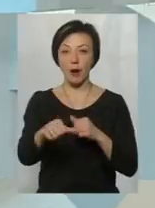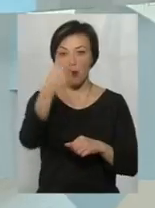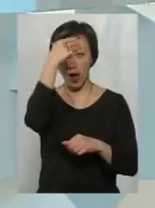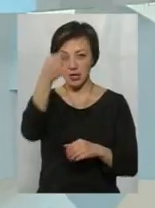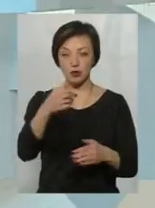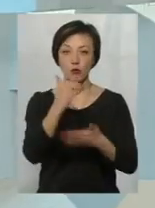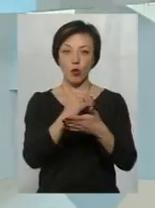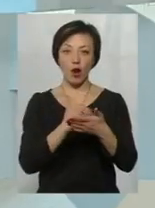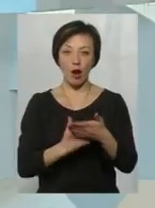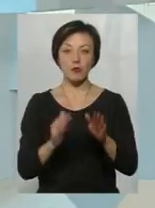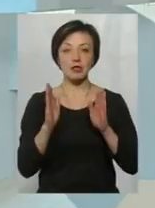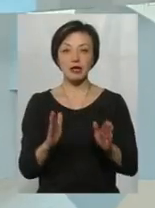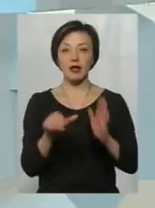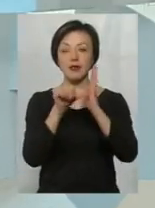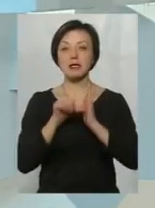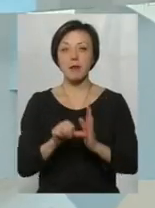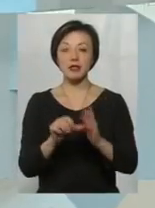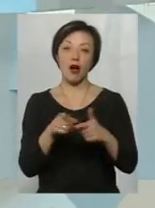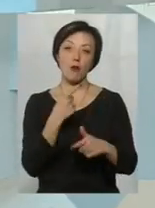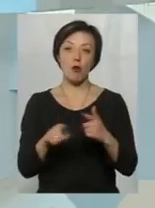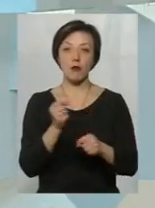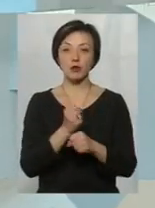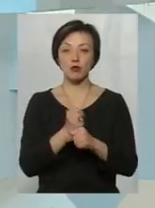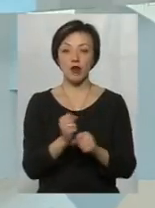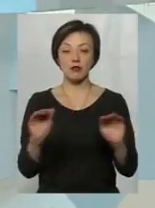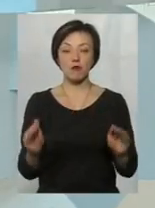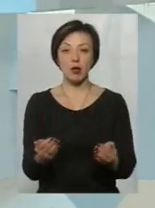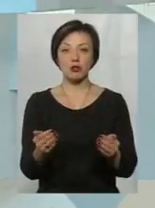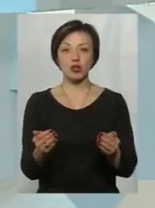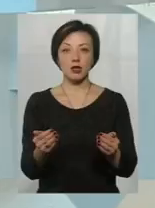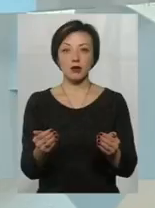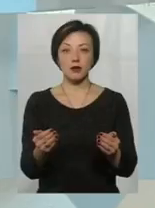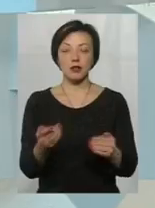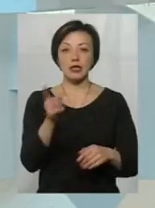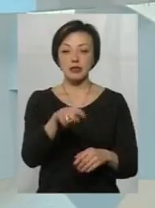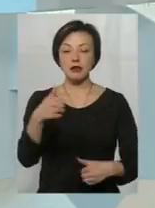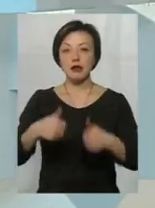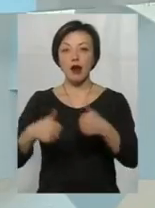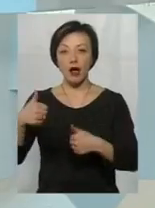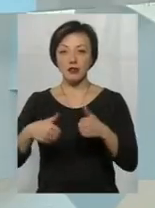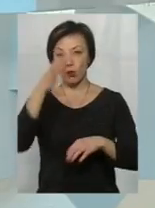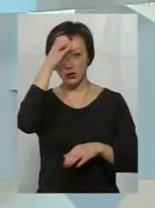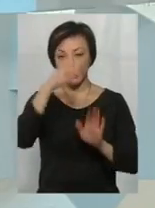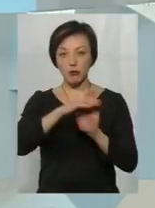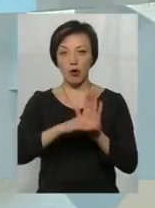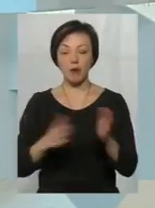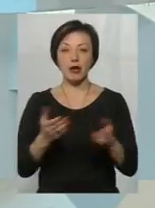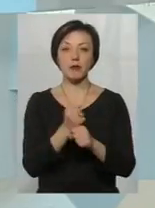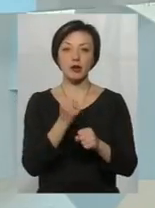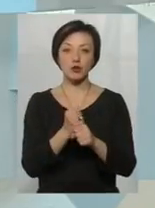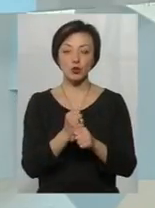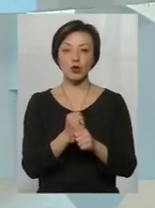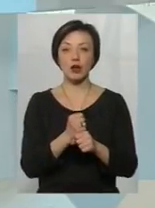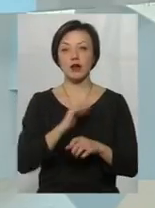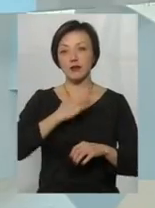програму, чи, знову ж таки, тільки на семестр, або працювати в межах тих грантів, освітніх програм, які працюють в